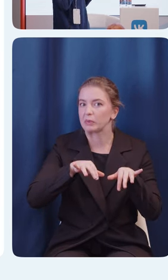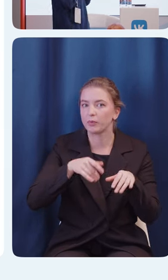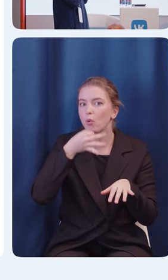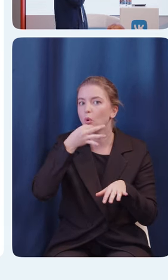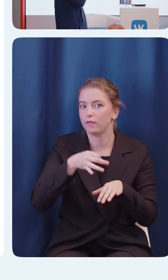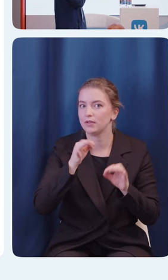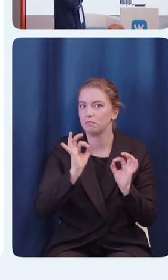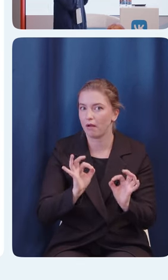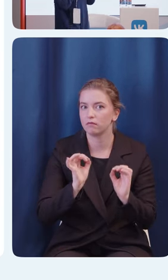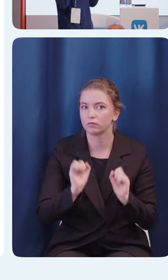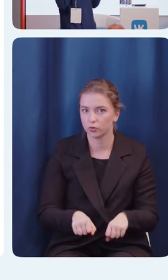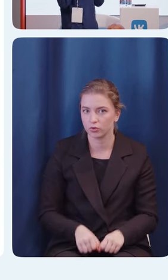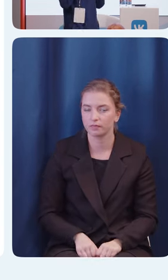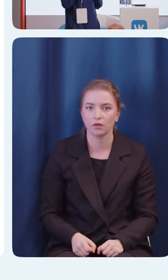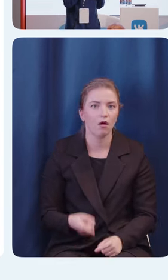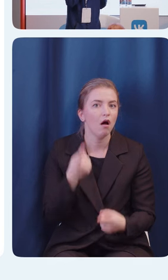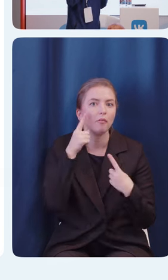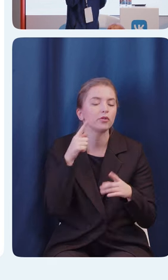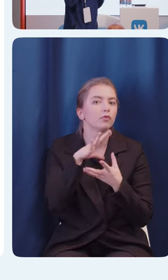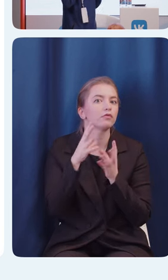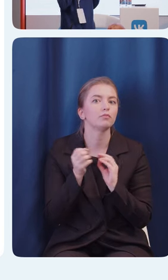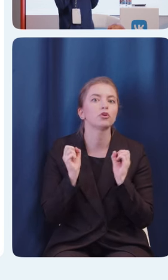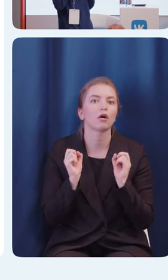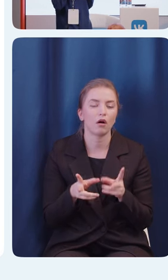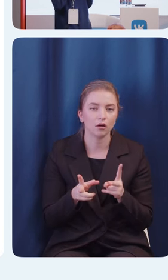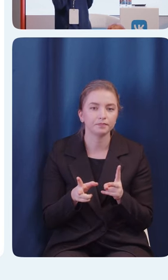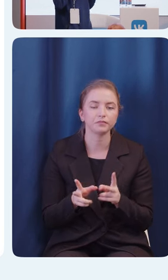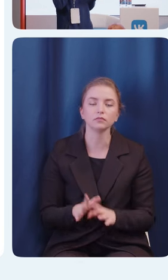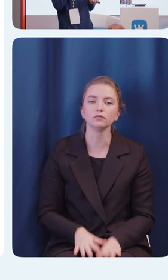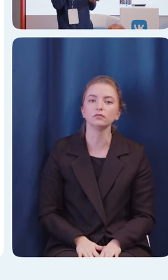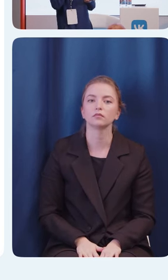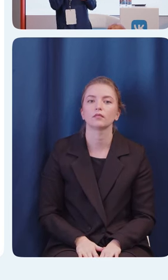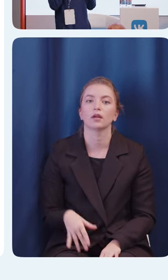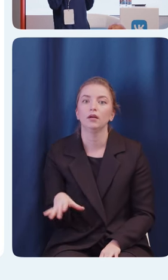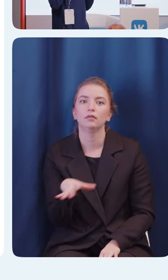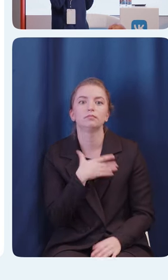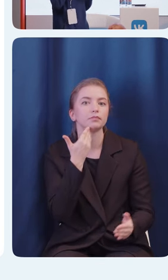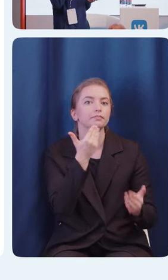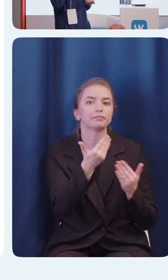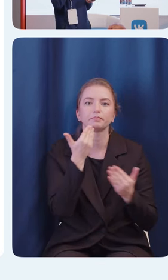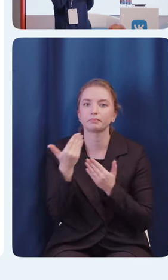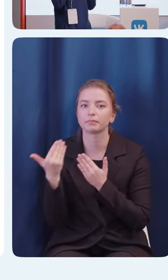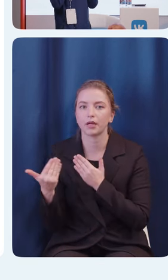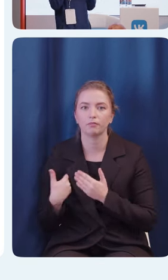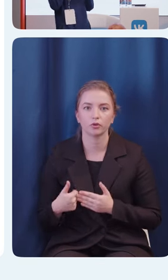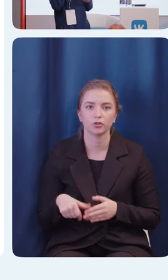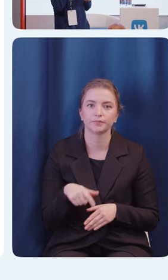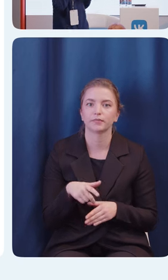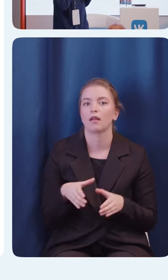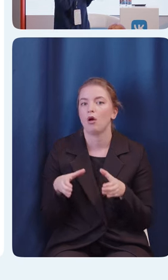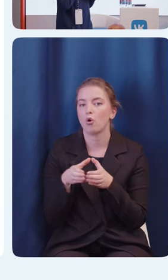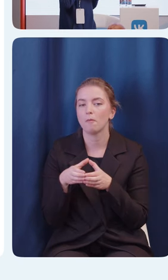Как она вообще придумывалась, да. На основе опроса команды тестировщиков accessibility